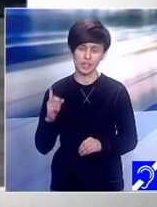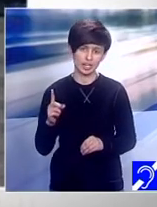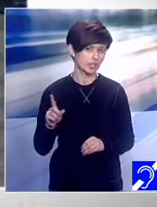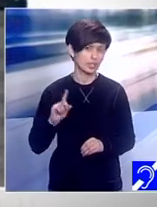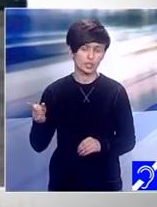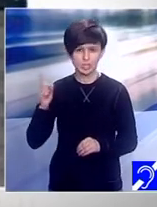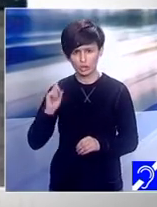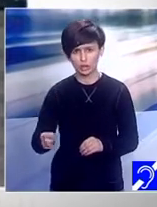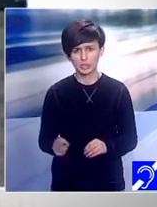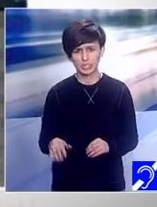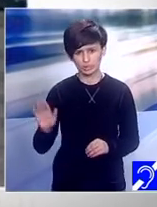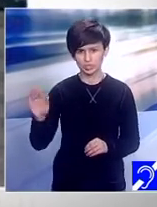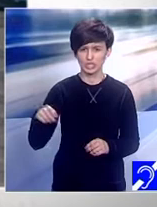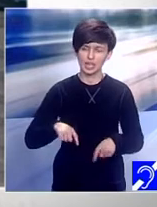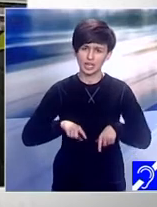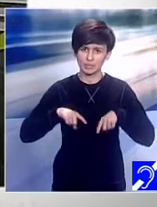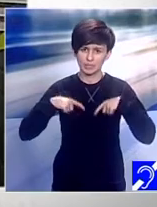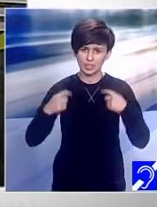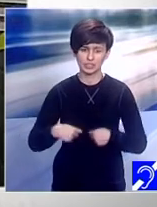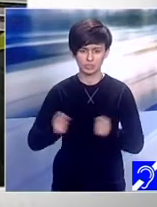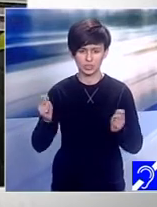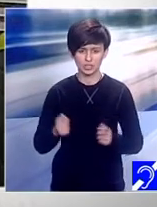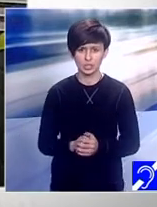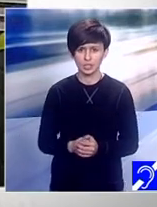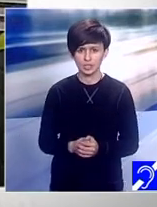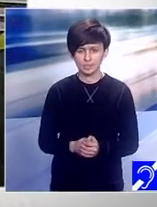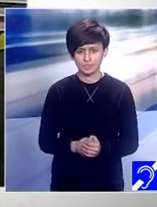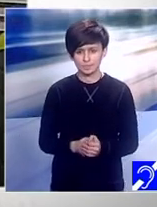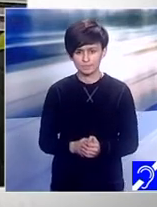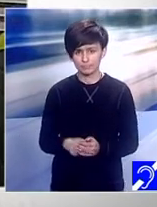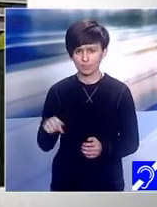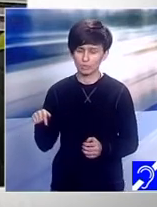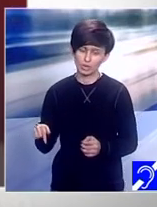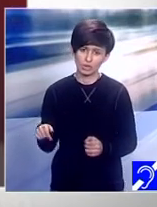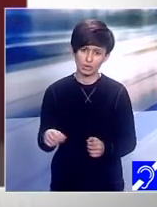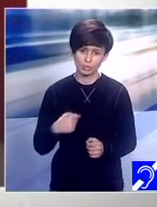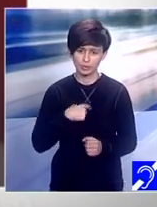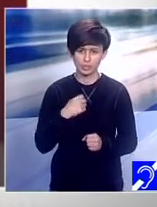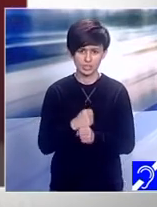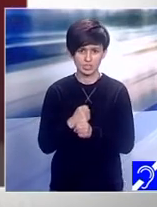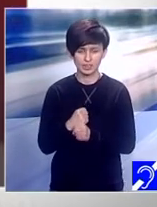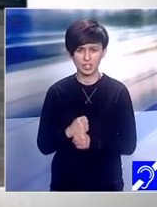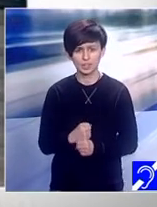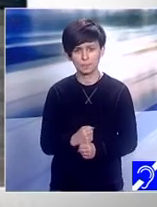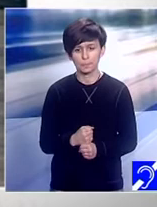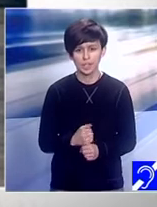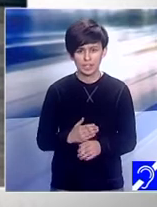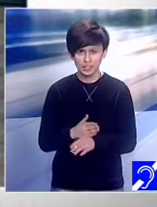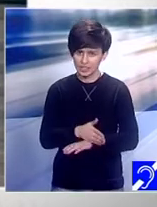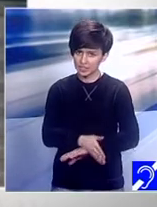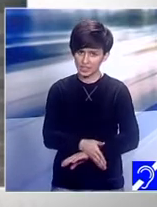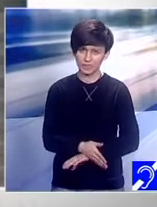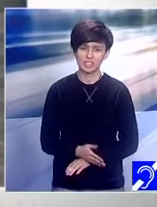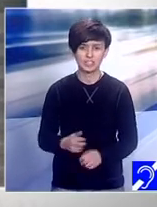Pentru că în zilele noastre se pot face intervenții care să elimine aceste probleme. Da, acum sunt foarte bine. Iar acum înțeleg că problemelor cardiace